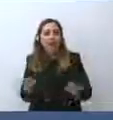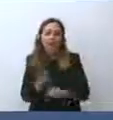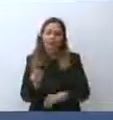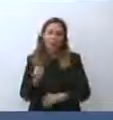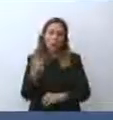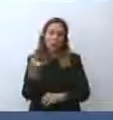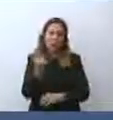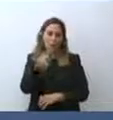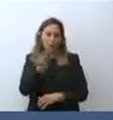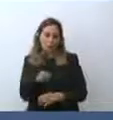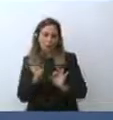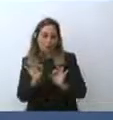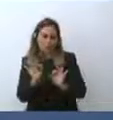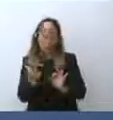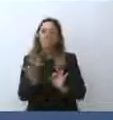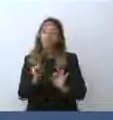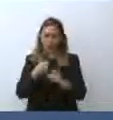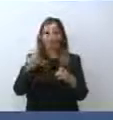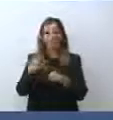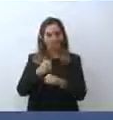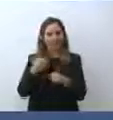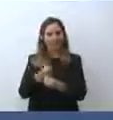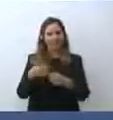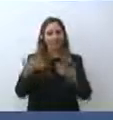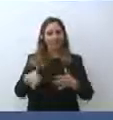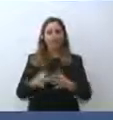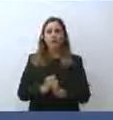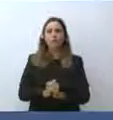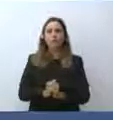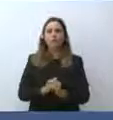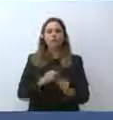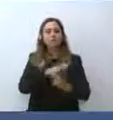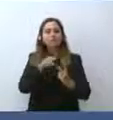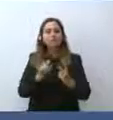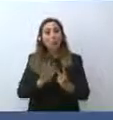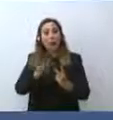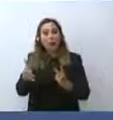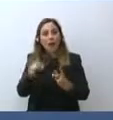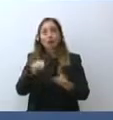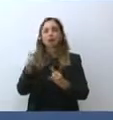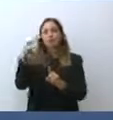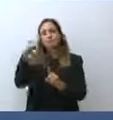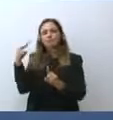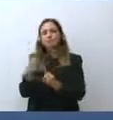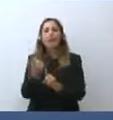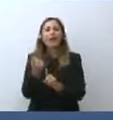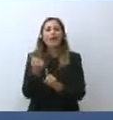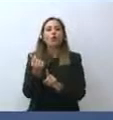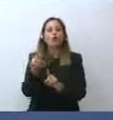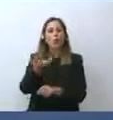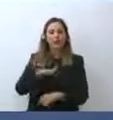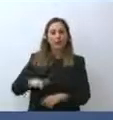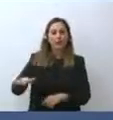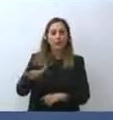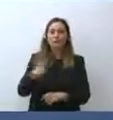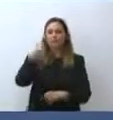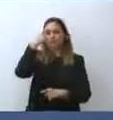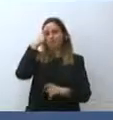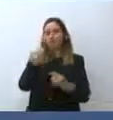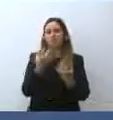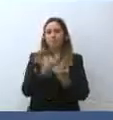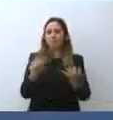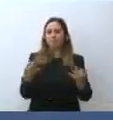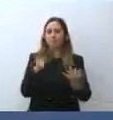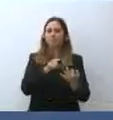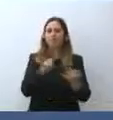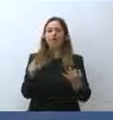'altra notizia, l'altro punto su cui vorrei di due parole è l'economia. Come sapete l'economia continua a crescere,